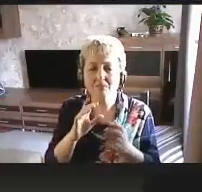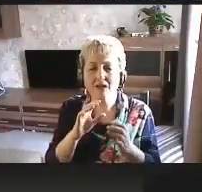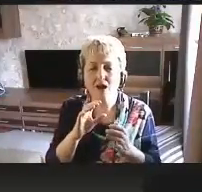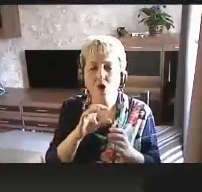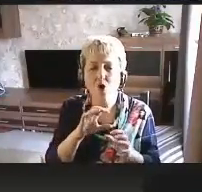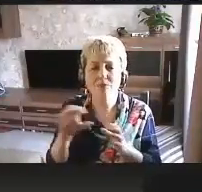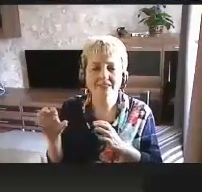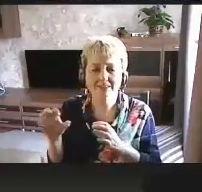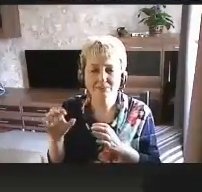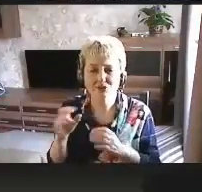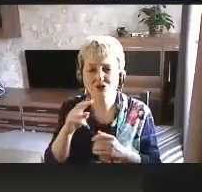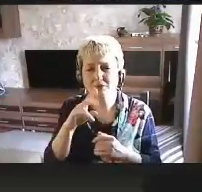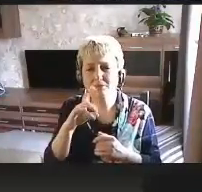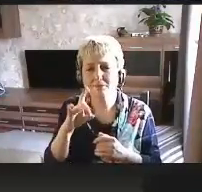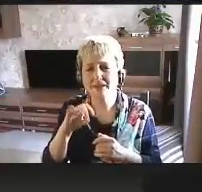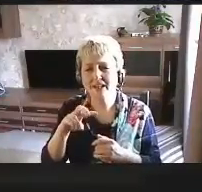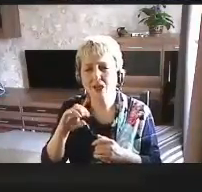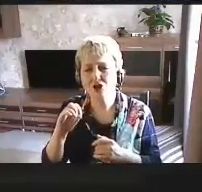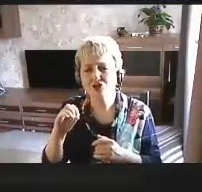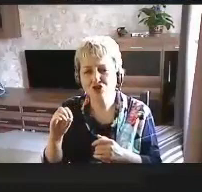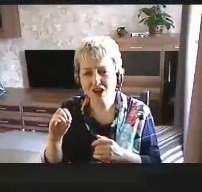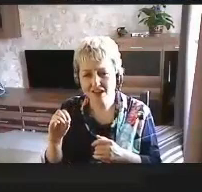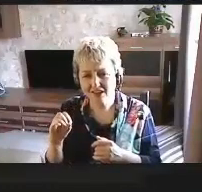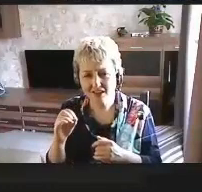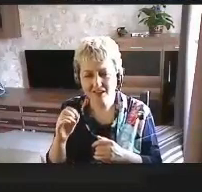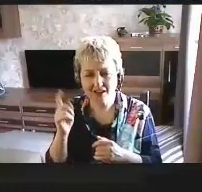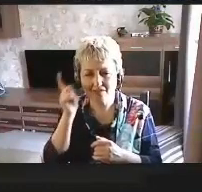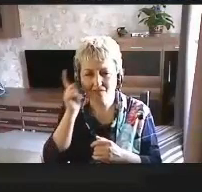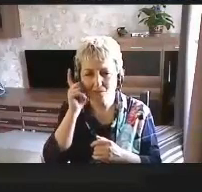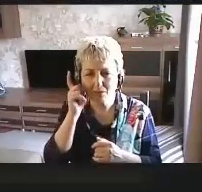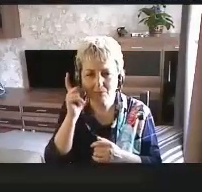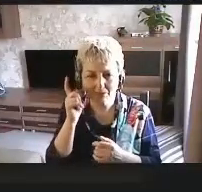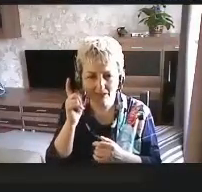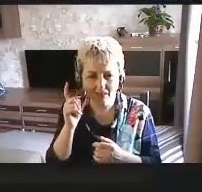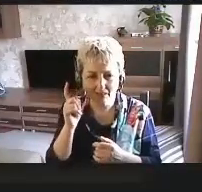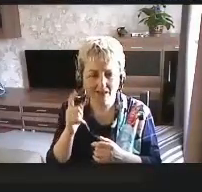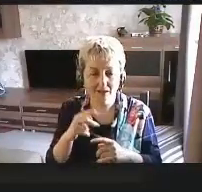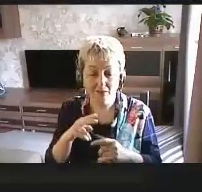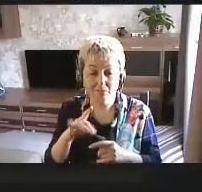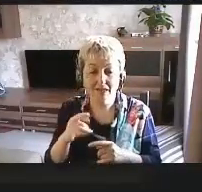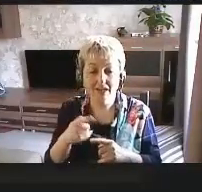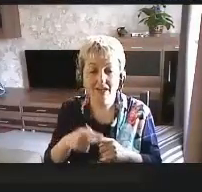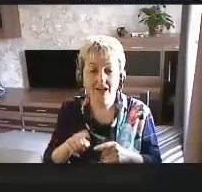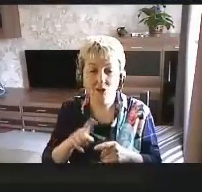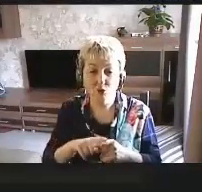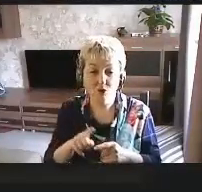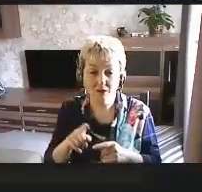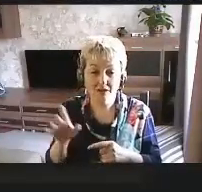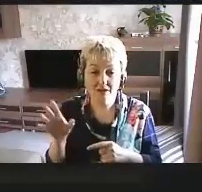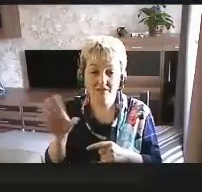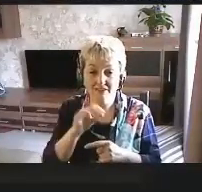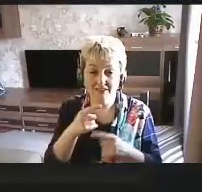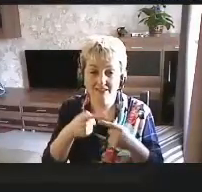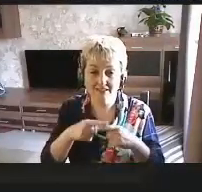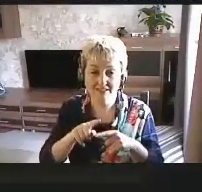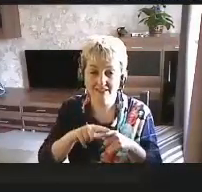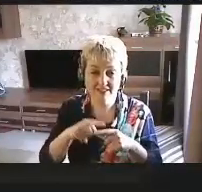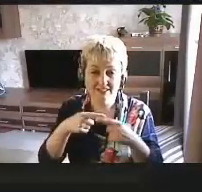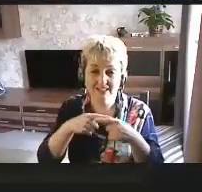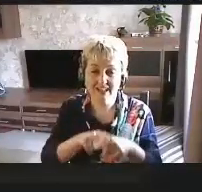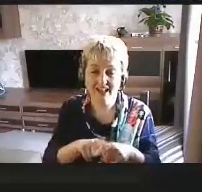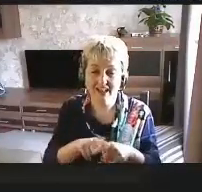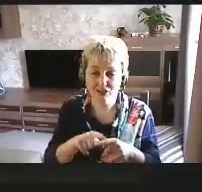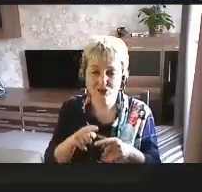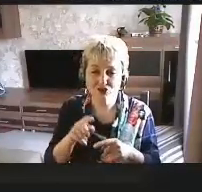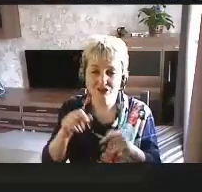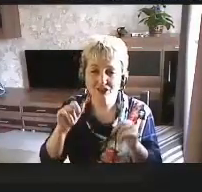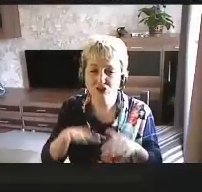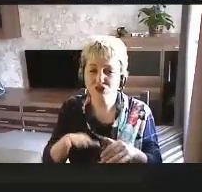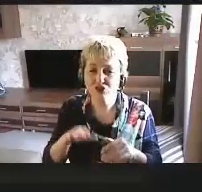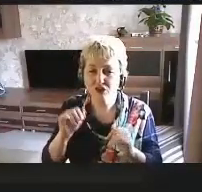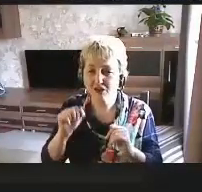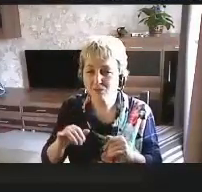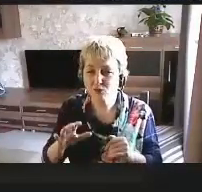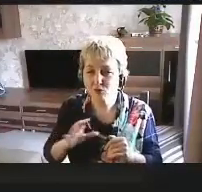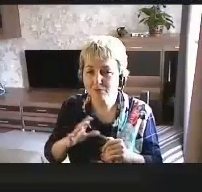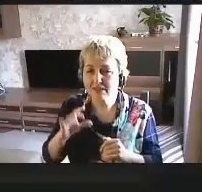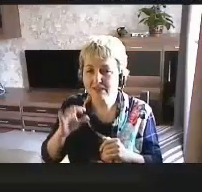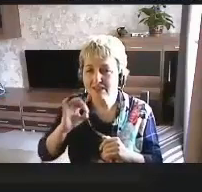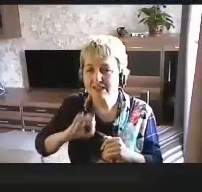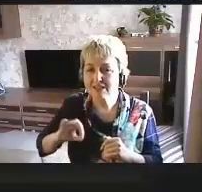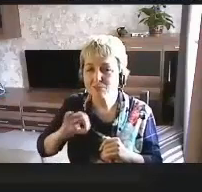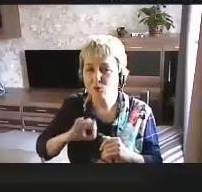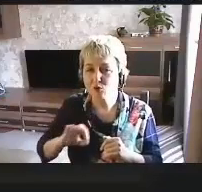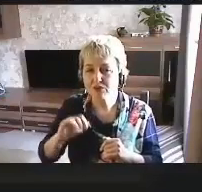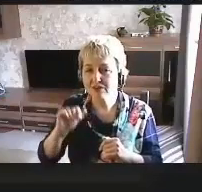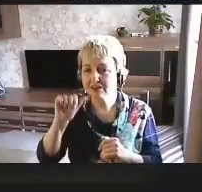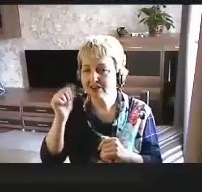приложения мобильные, при котором все эти технологии или технологические решения могут быть использованы